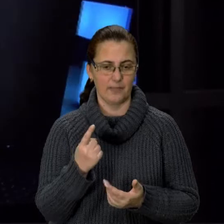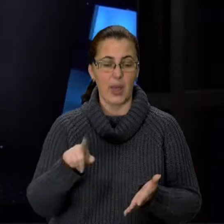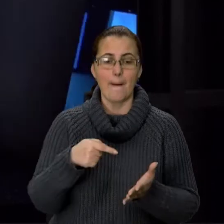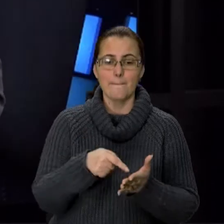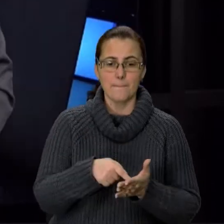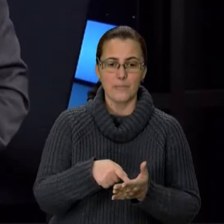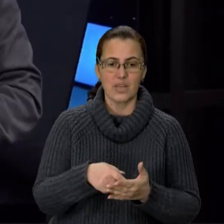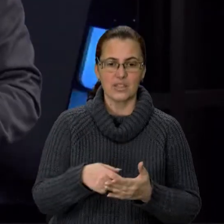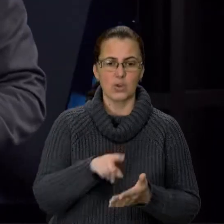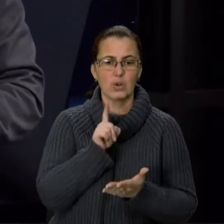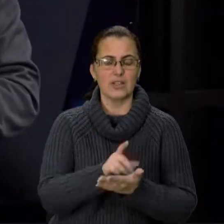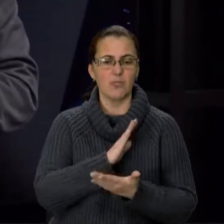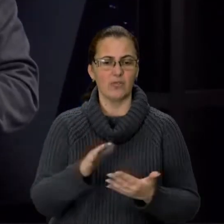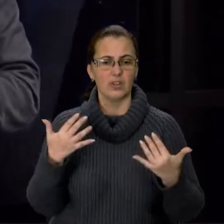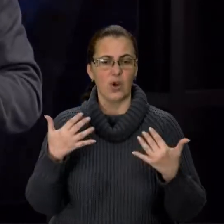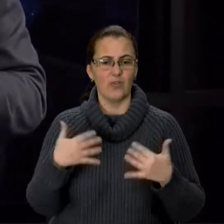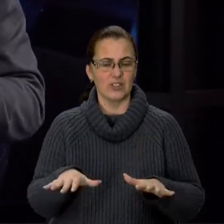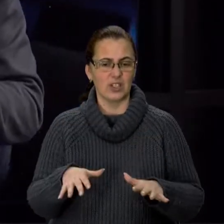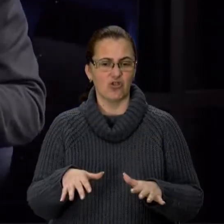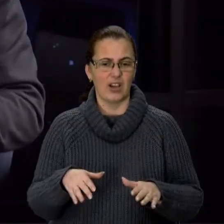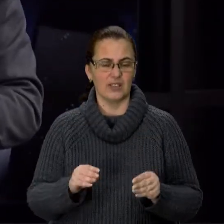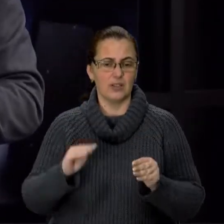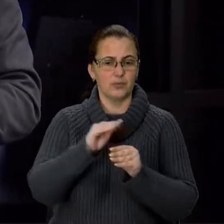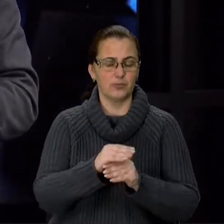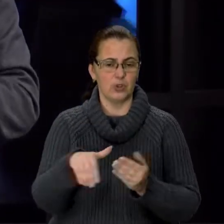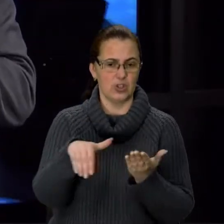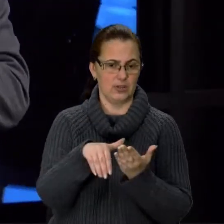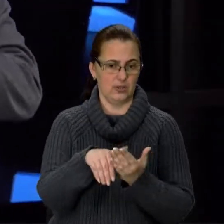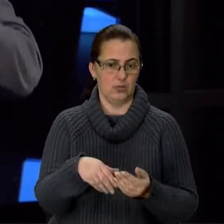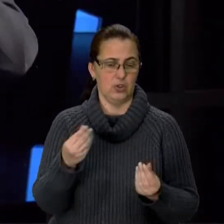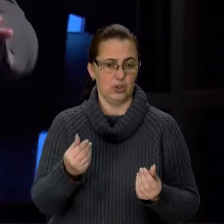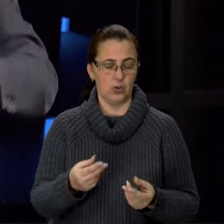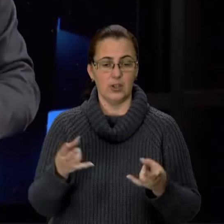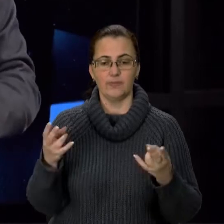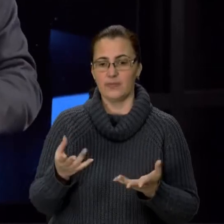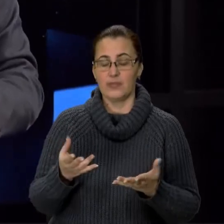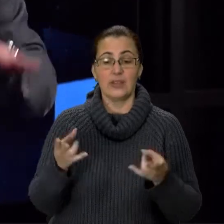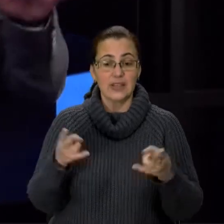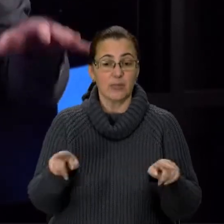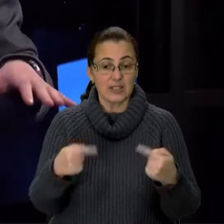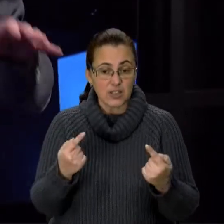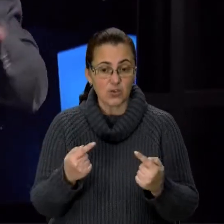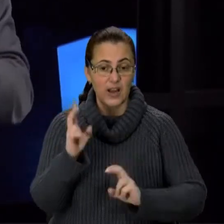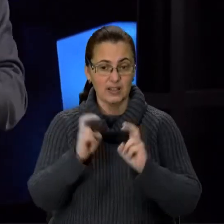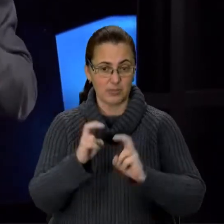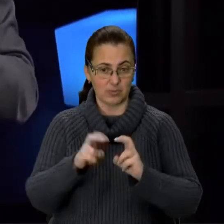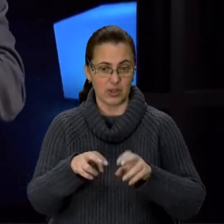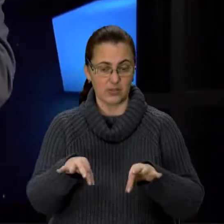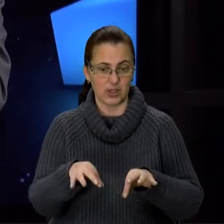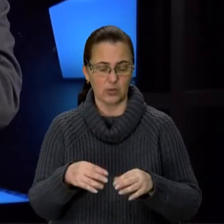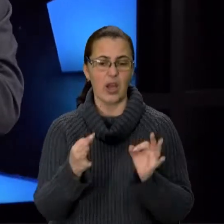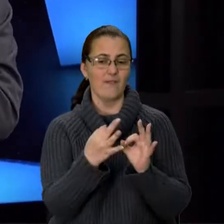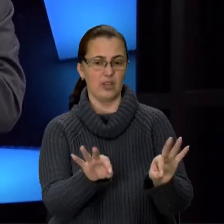втрачатися в дотації якимось підприємством. Не треба себе розглядати як власника комунальних підприємств. Заснували, відпустили. Все. Все решта місто повинно